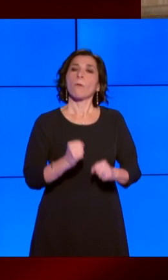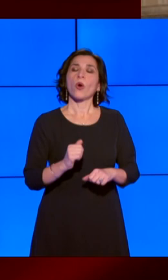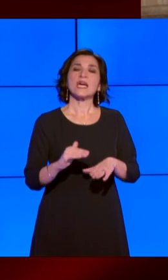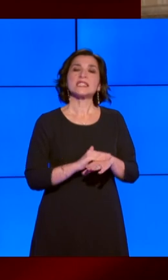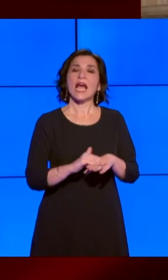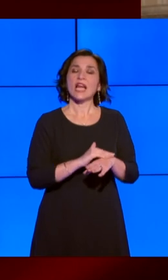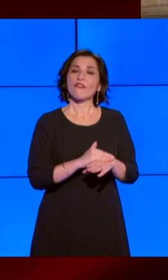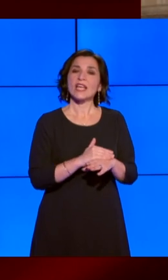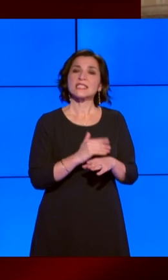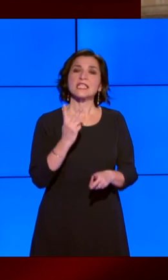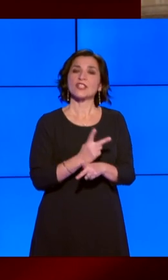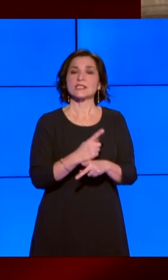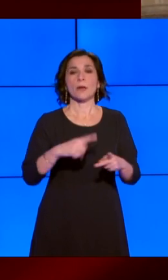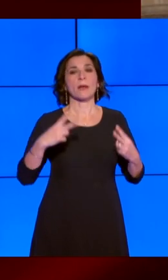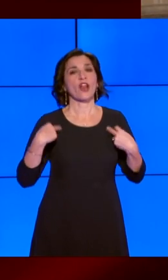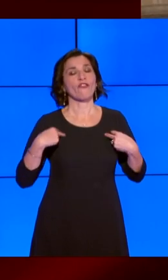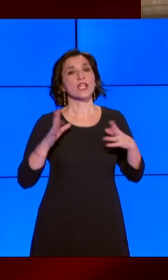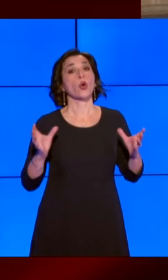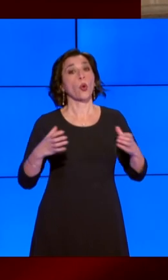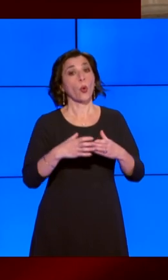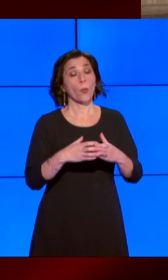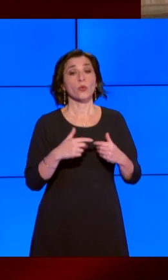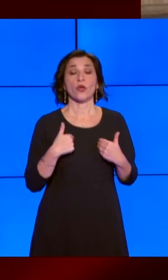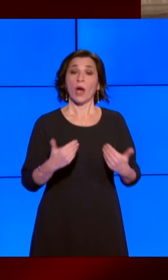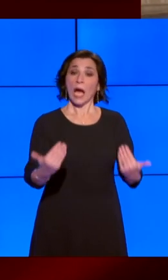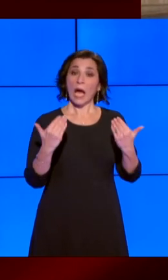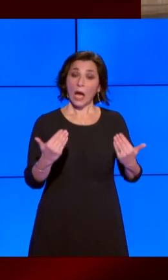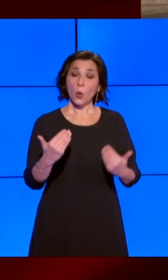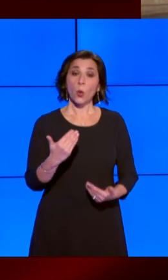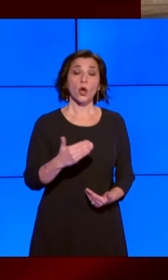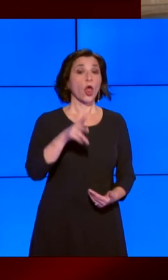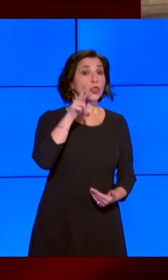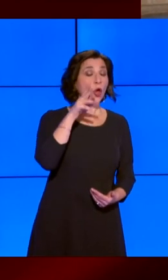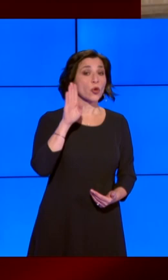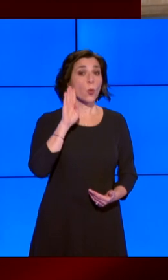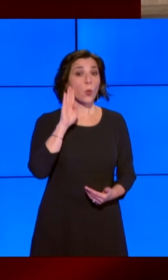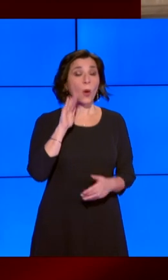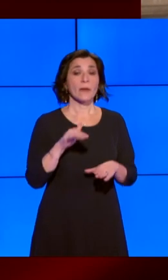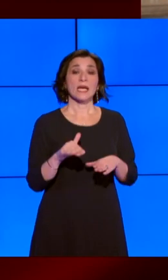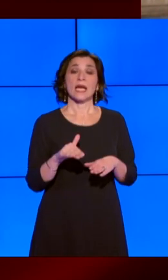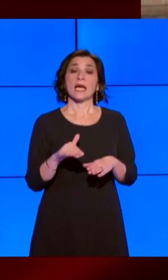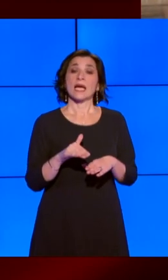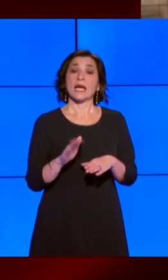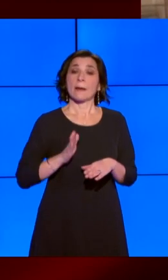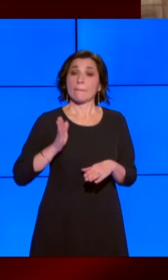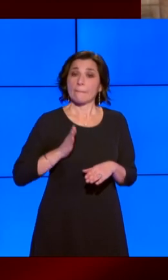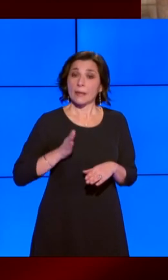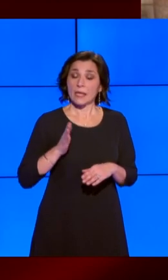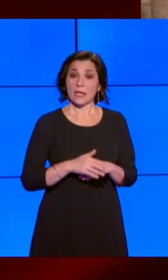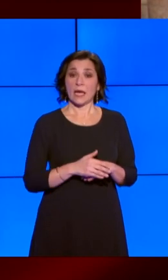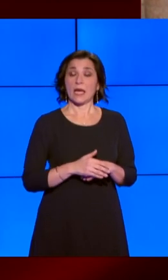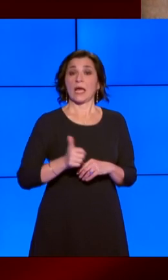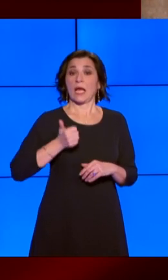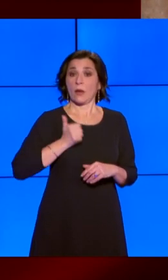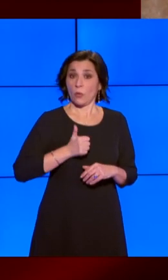Rivolgo gli auguri alle donne e agli uomini delle forze armate delle forze dell'ordine a tutti